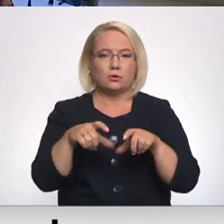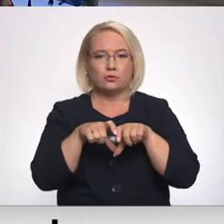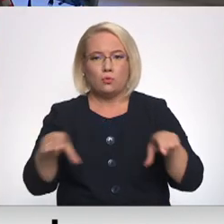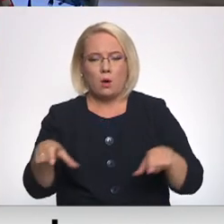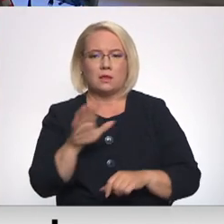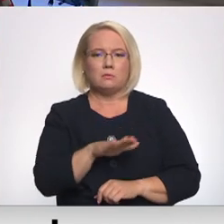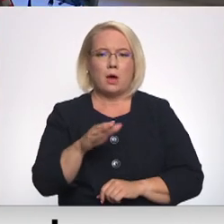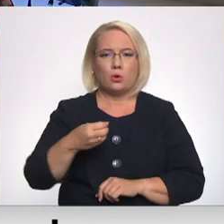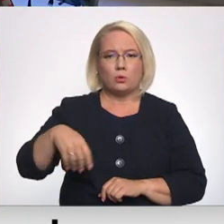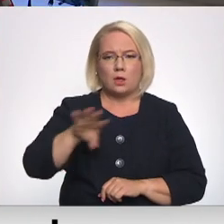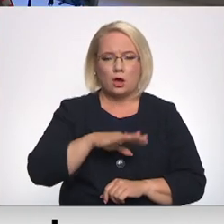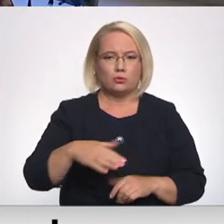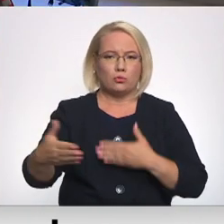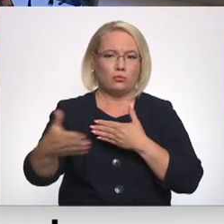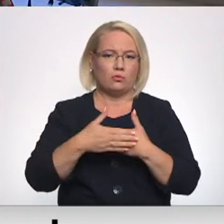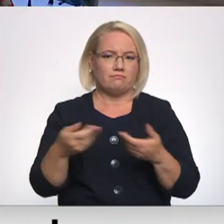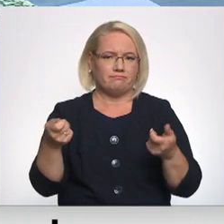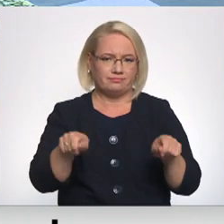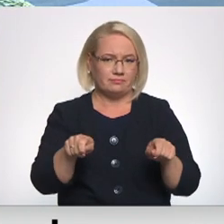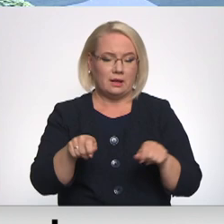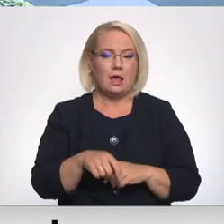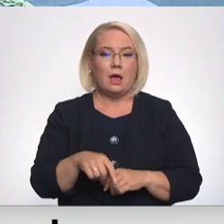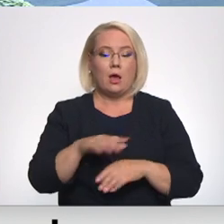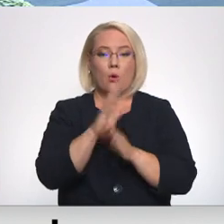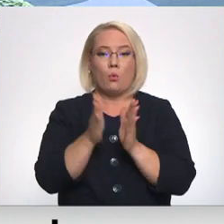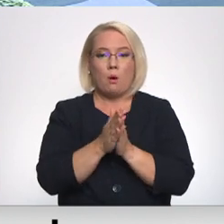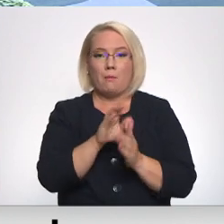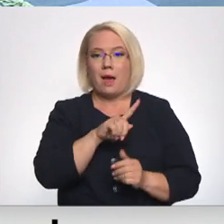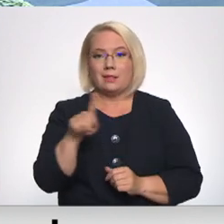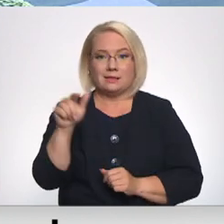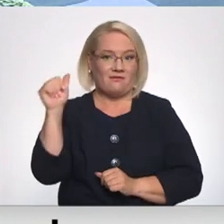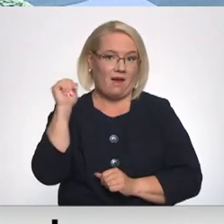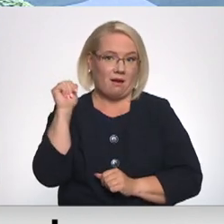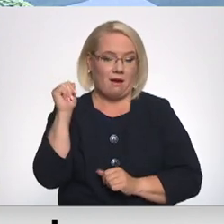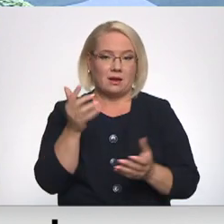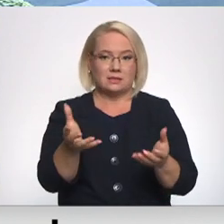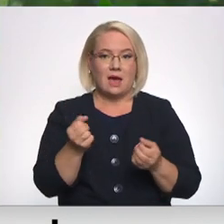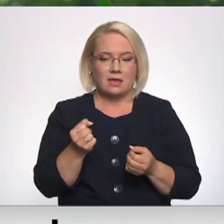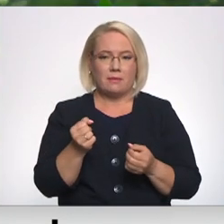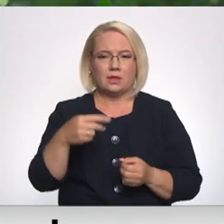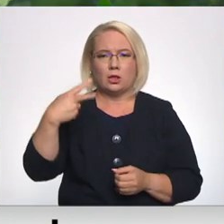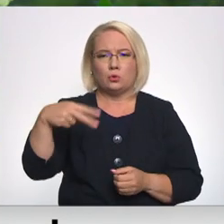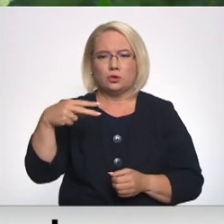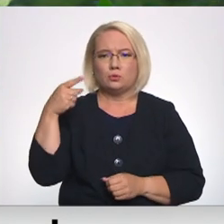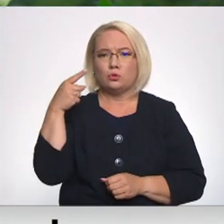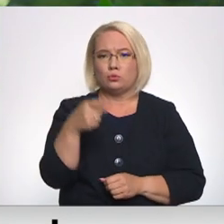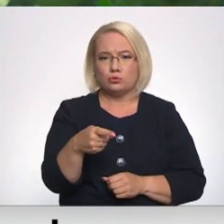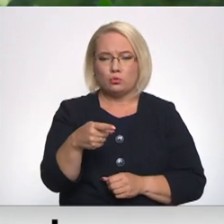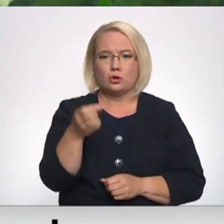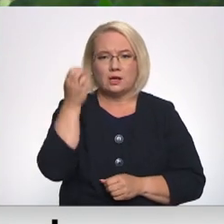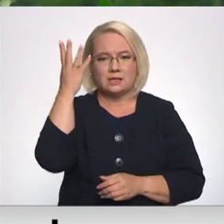bērnu dārzi, kur durbs būs pavisam ciet. Kopā līdz vakardienas vakaram saņemti nepilni 20 tūstoši